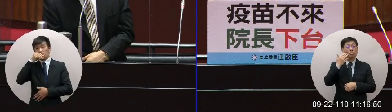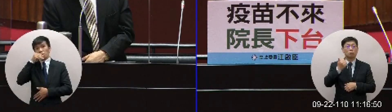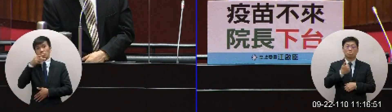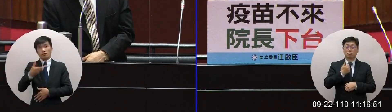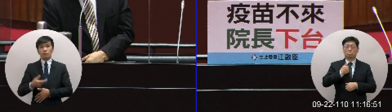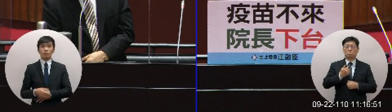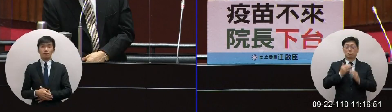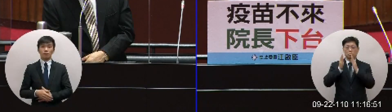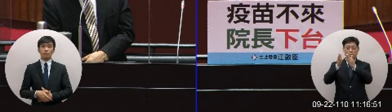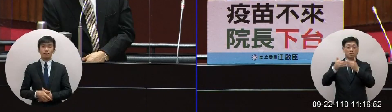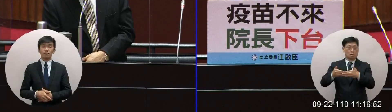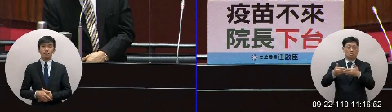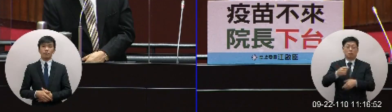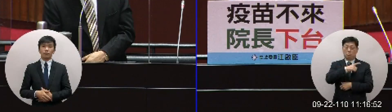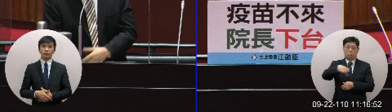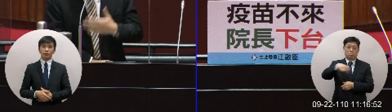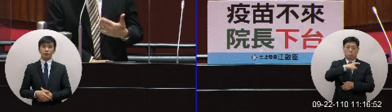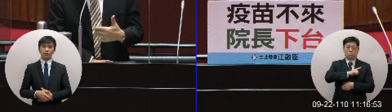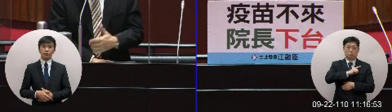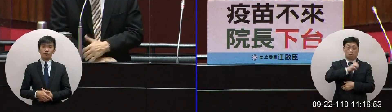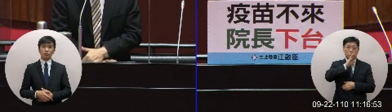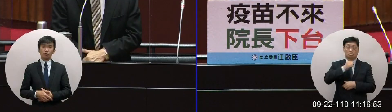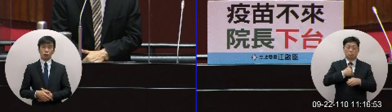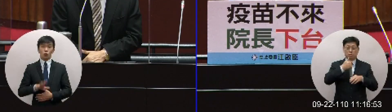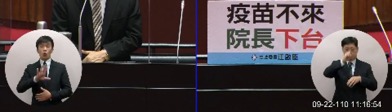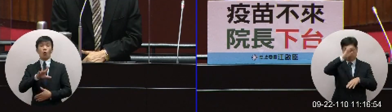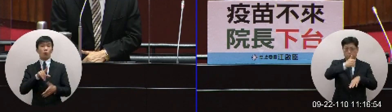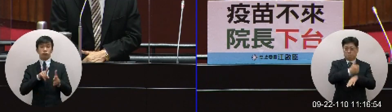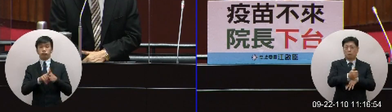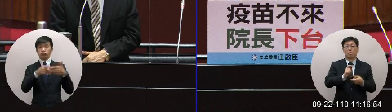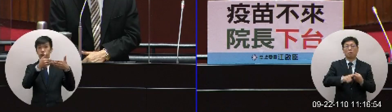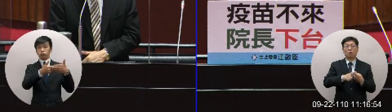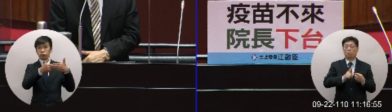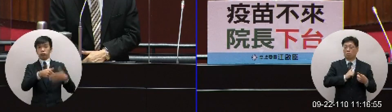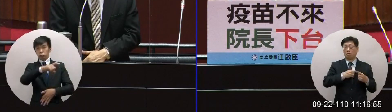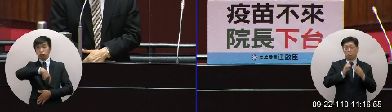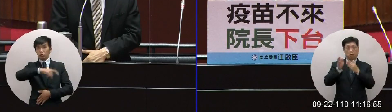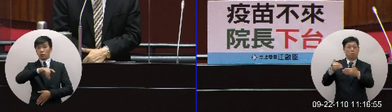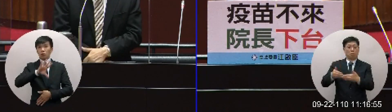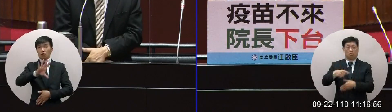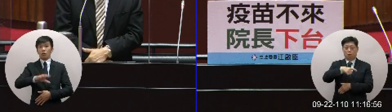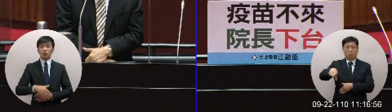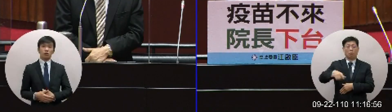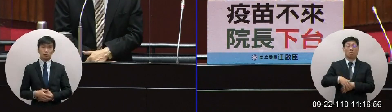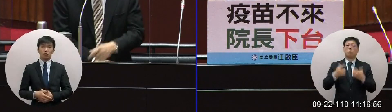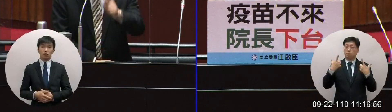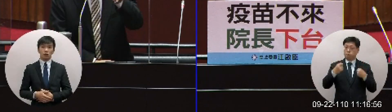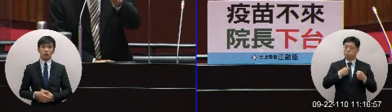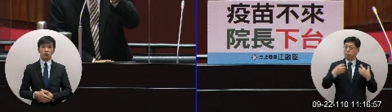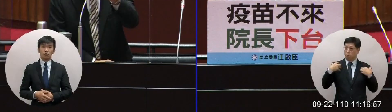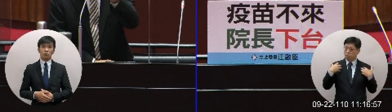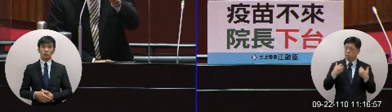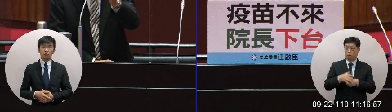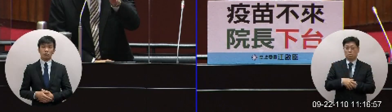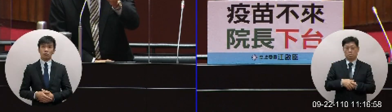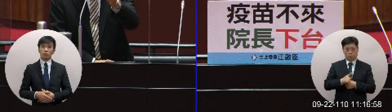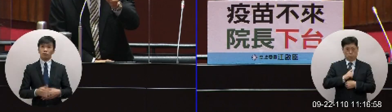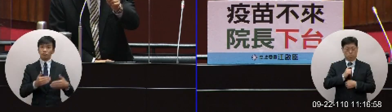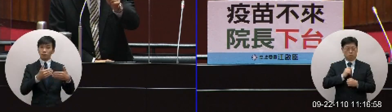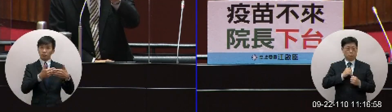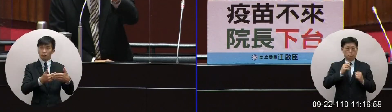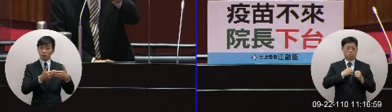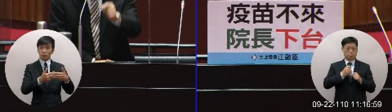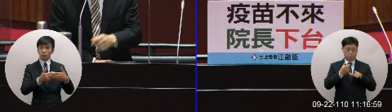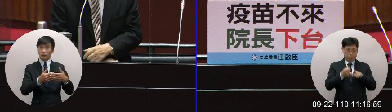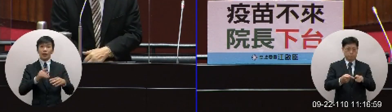直接面對中國啦你是執政長我們都一直直接面對中國執政黨你去面對啊你本來就應該執求面對國民黨的